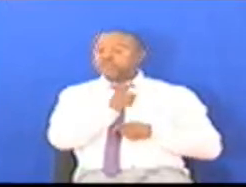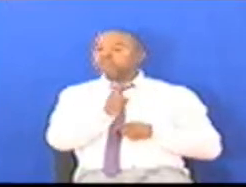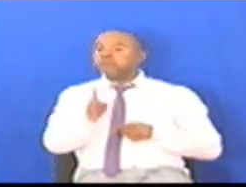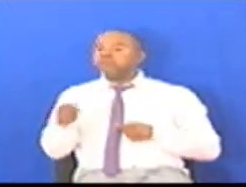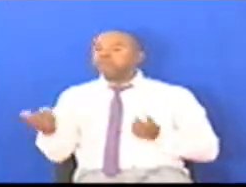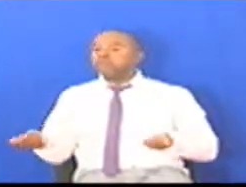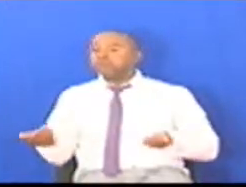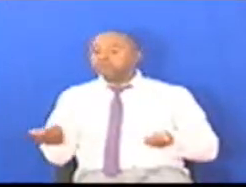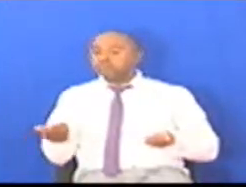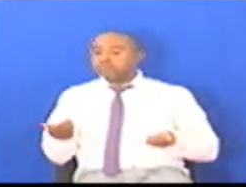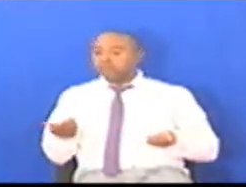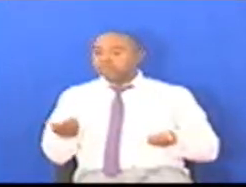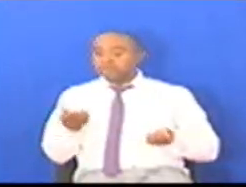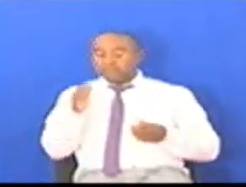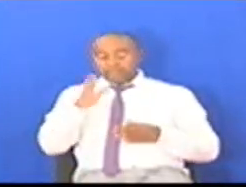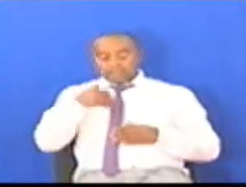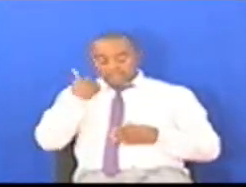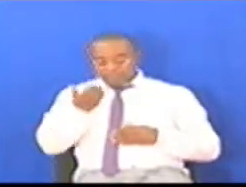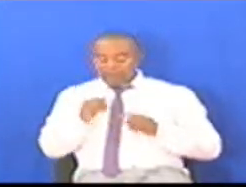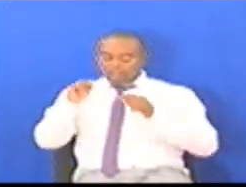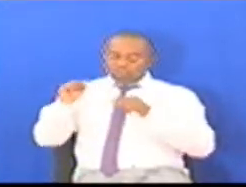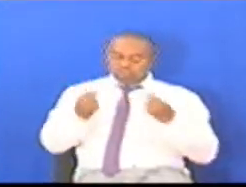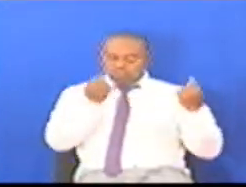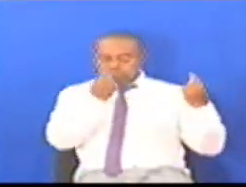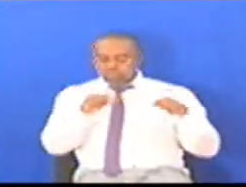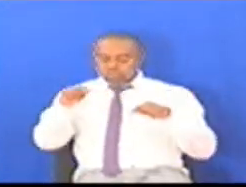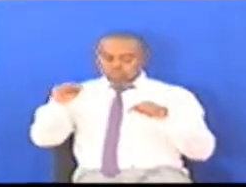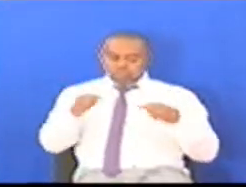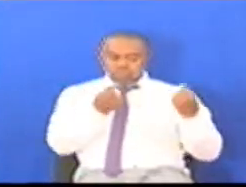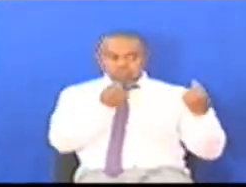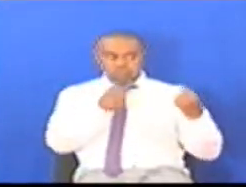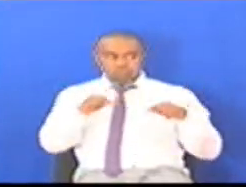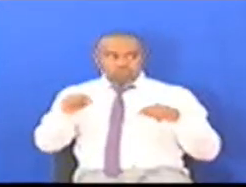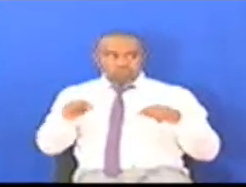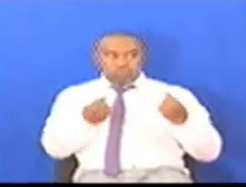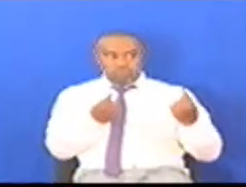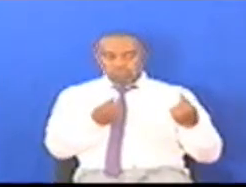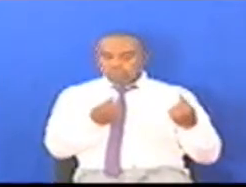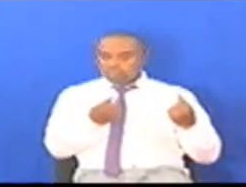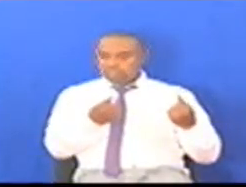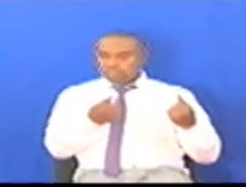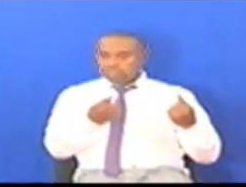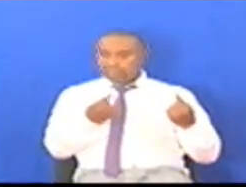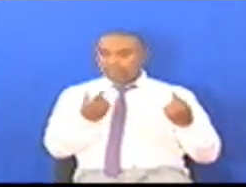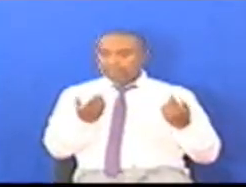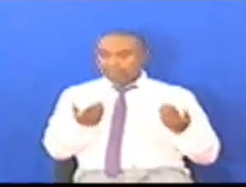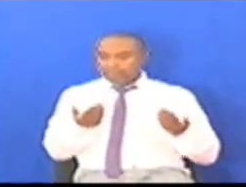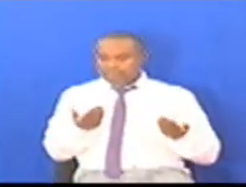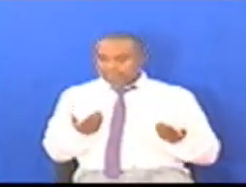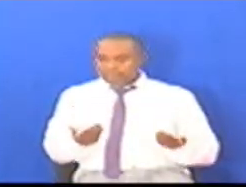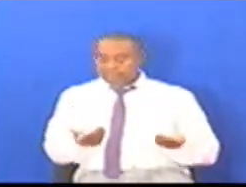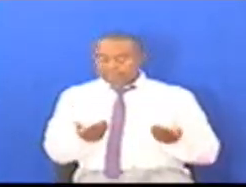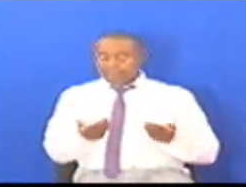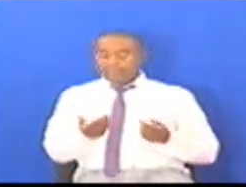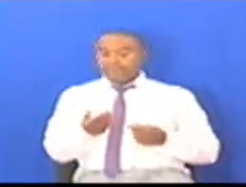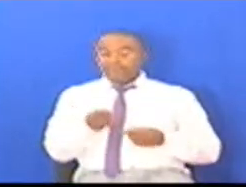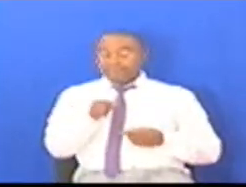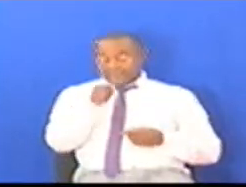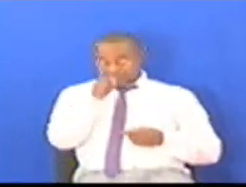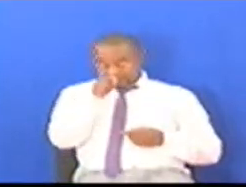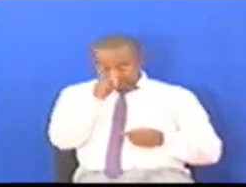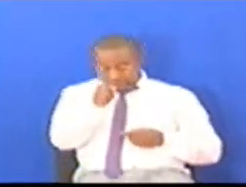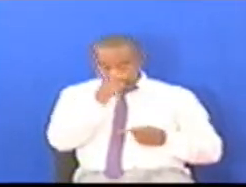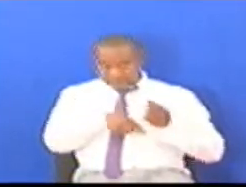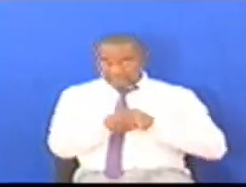wamoja Badale ya kufarakana Badale ya kuingiza Chief Chief politics Katika